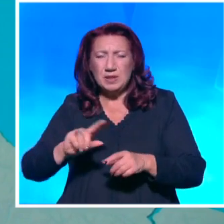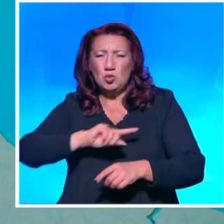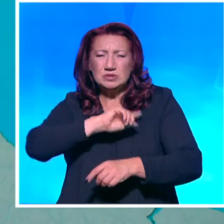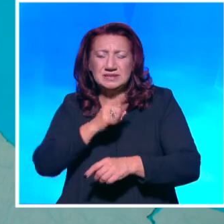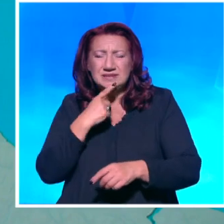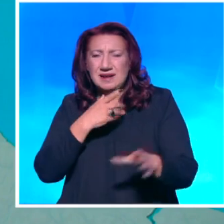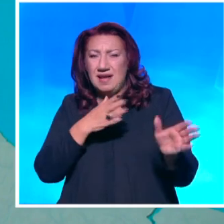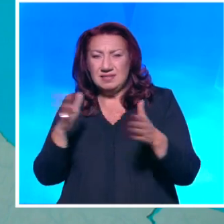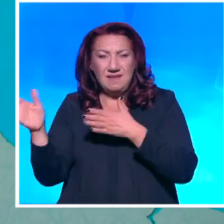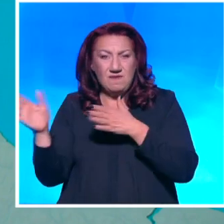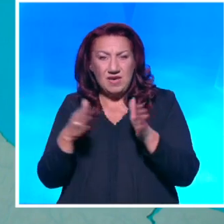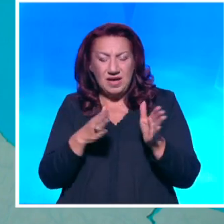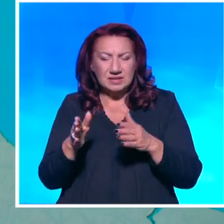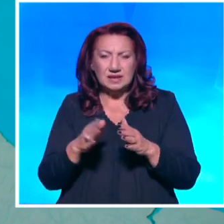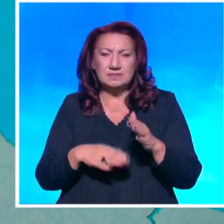Добрич и